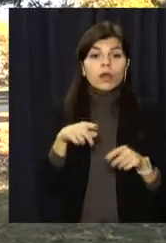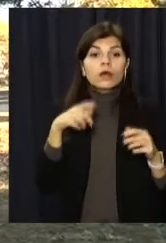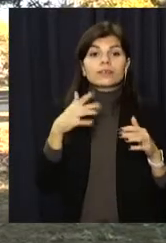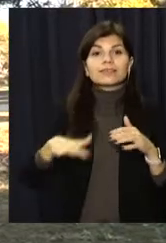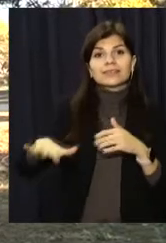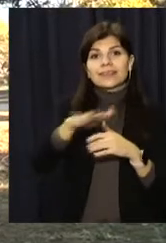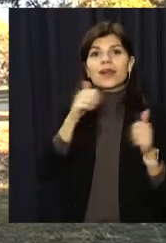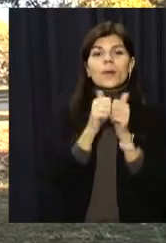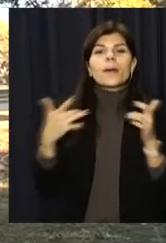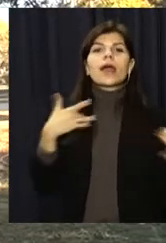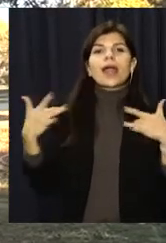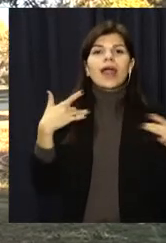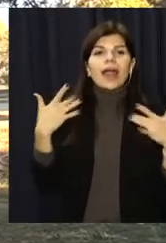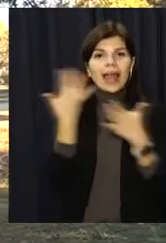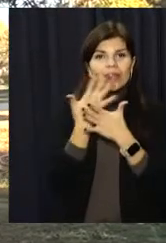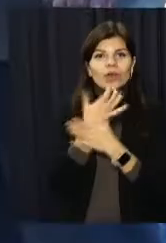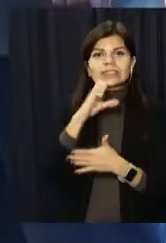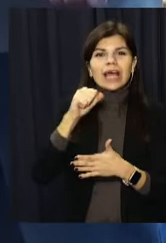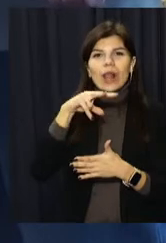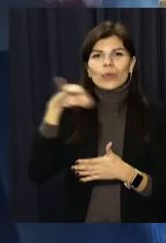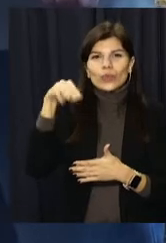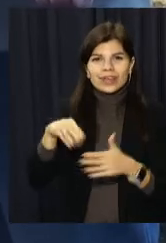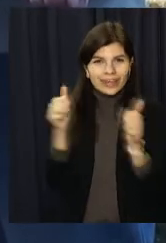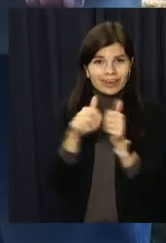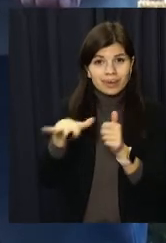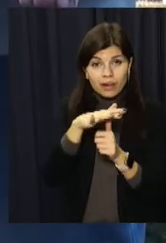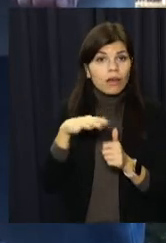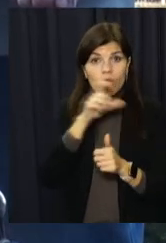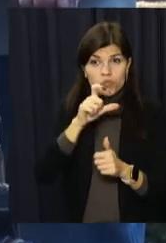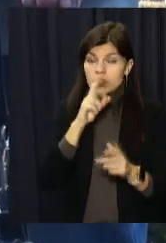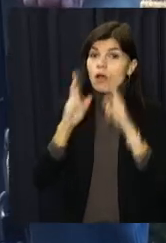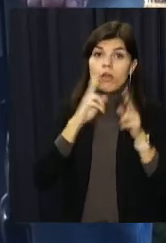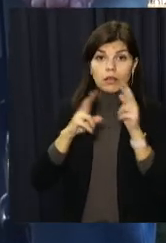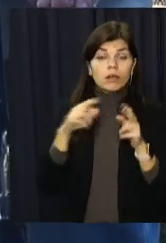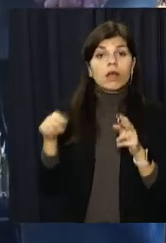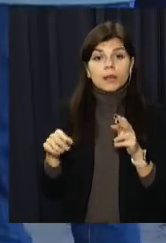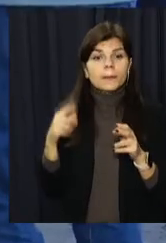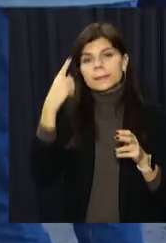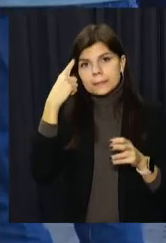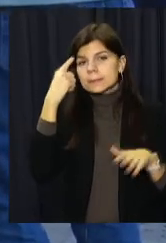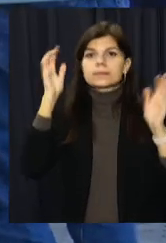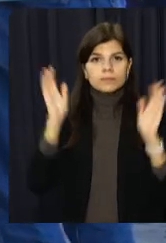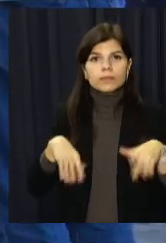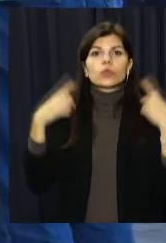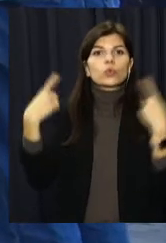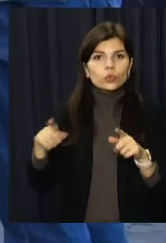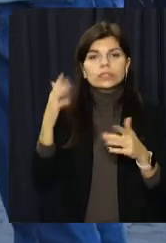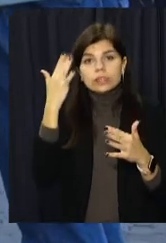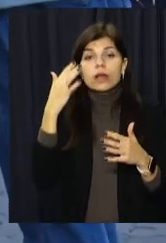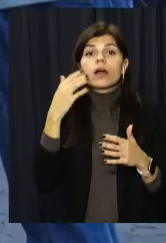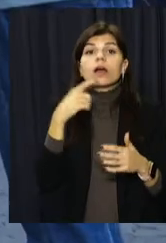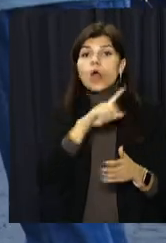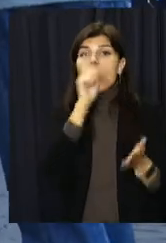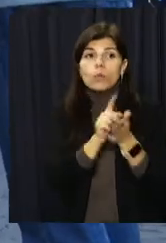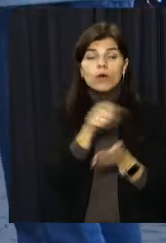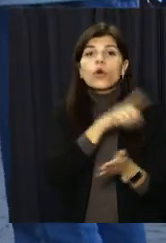навпроти колишнього кінотеатру «Салют» заморозили, а Національний комітет спорту інвалідів України зобов'язали провести громадські слухання.